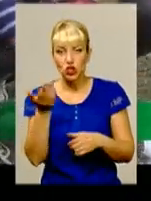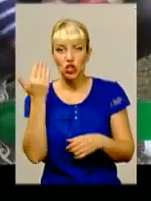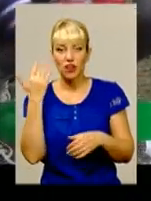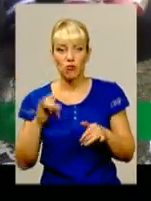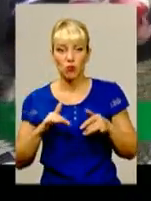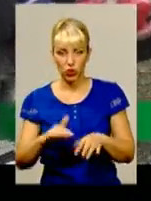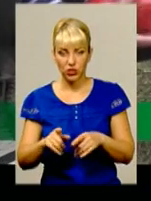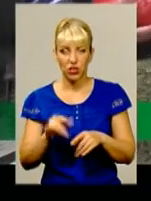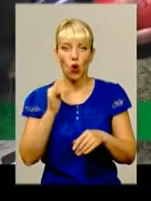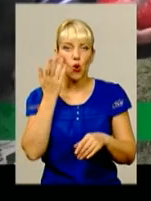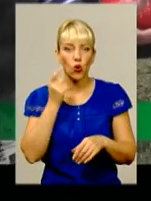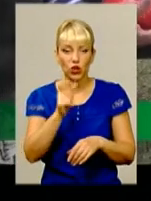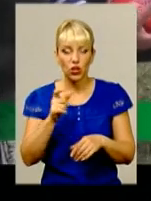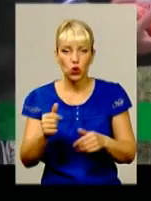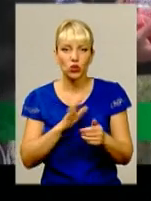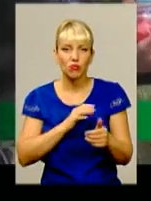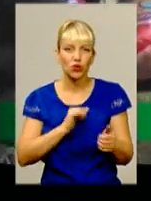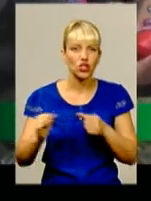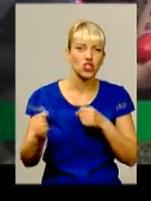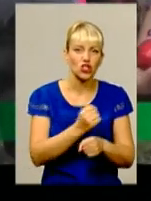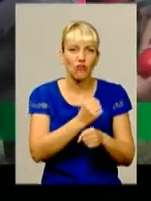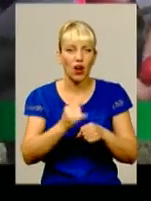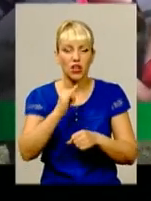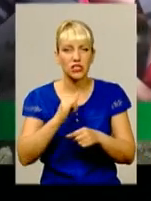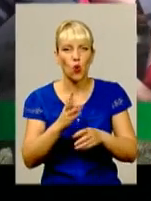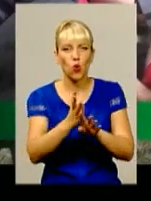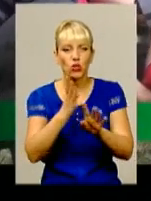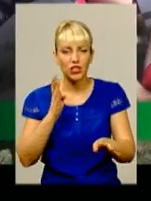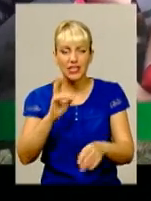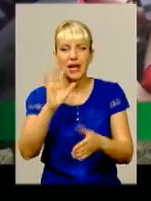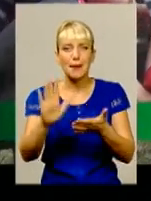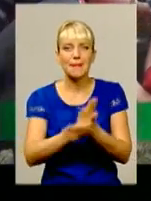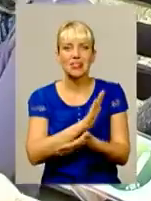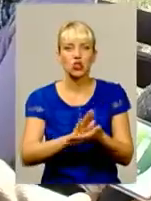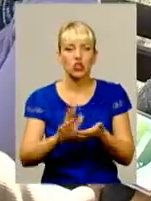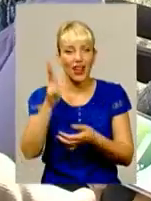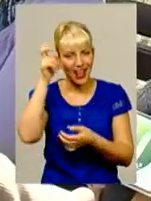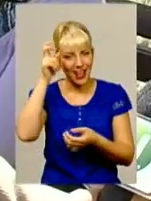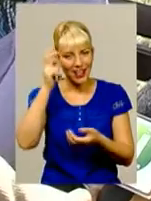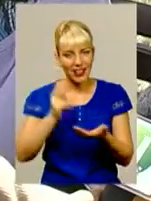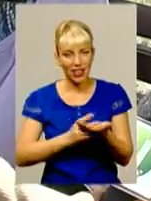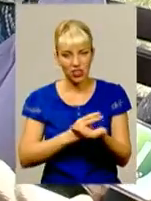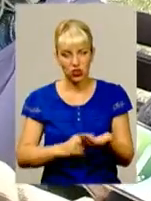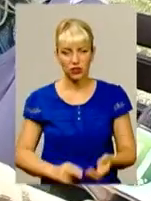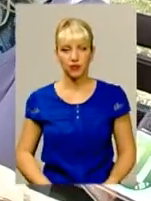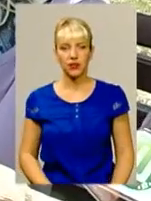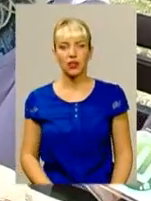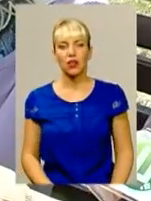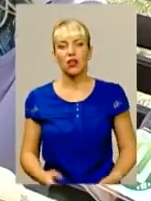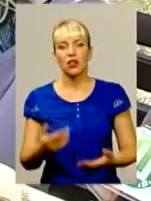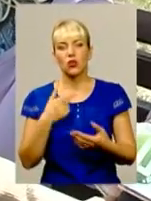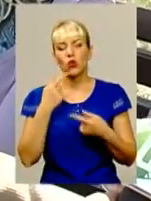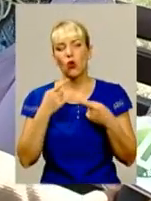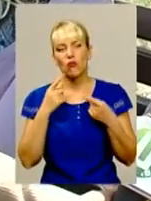містяни штовхалися у черзі за безкоштовною гречкою від кандидатів у нардепи. Може, там і на благодійність, там